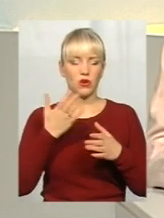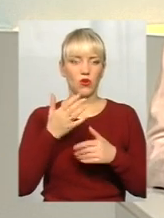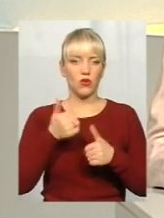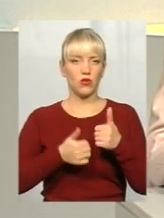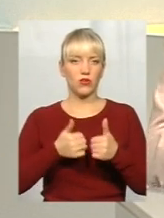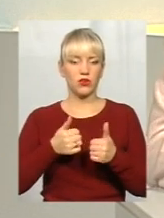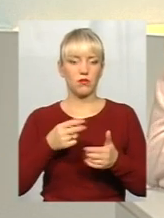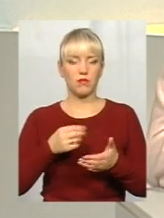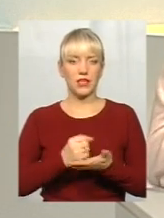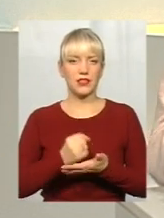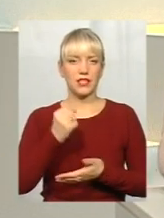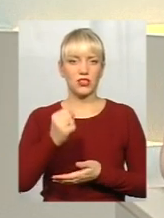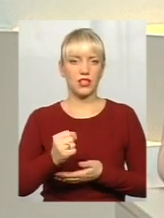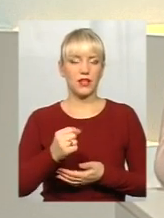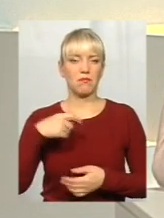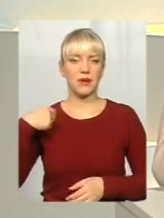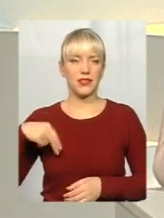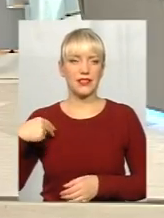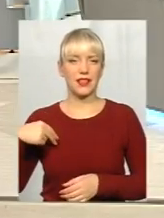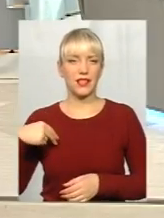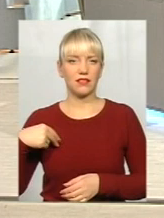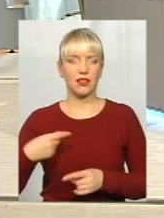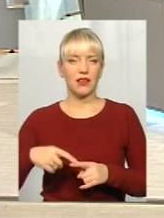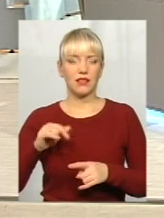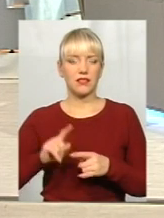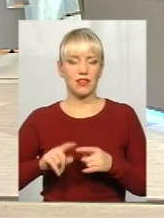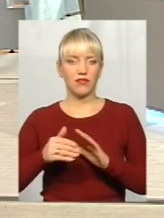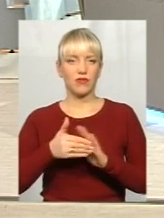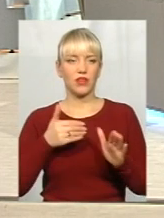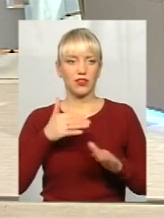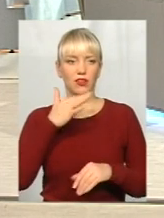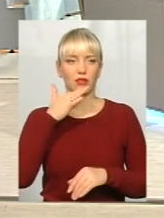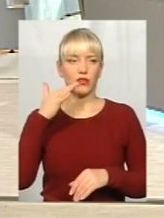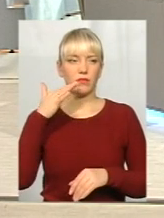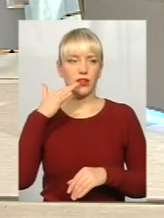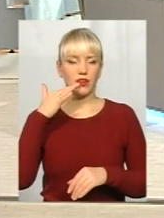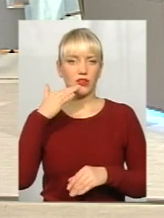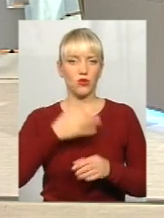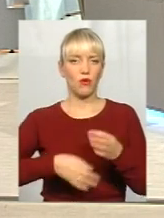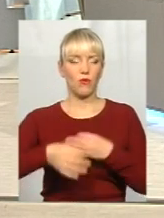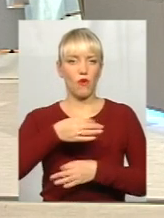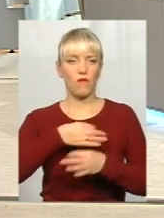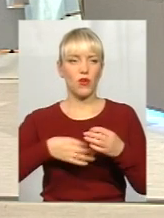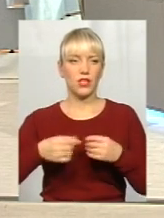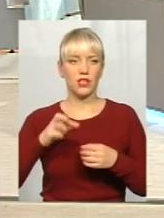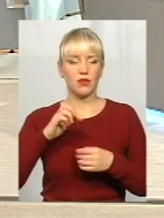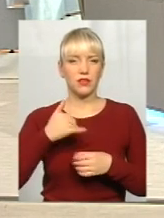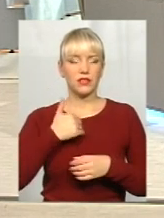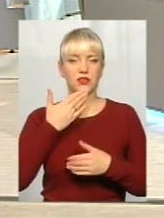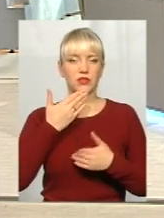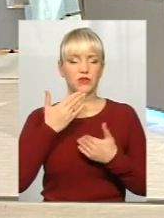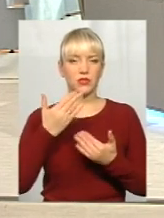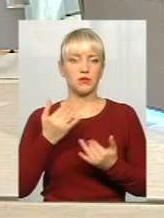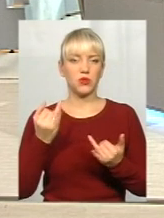призначати президент. І оце викликало чимало обговорень. Я би хотів поцікавитися